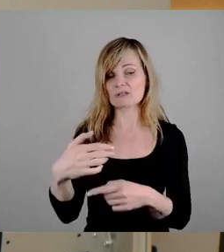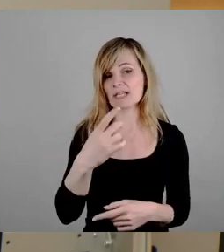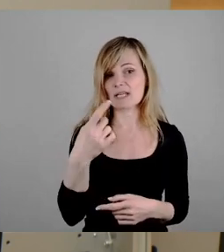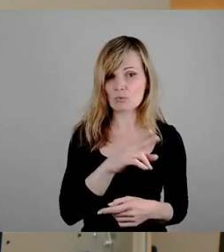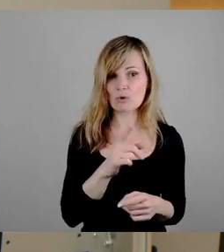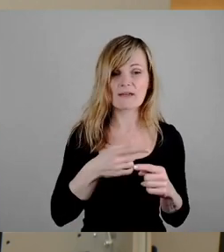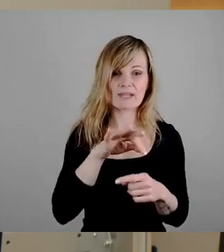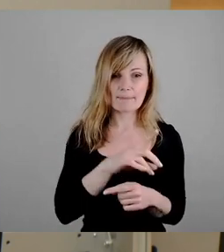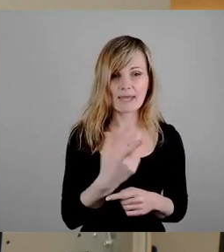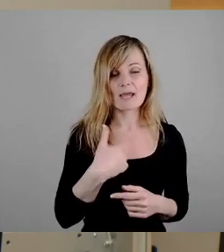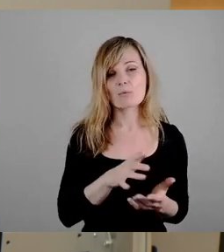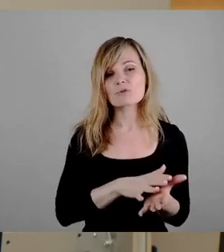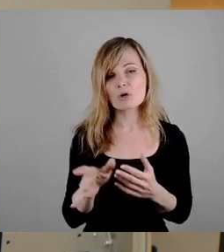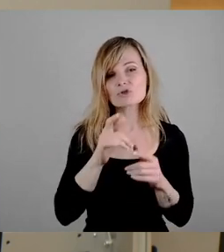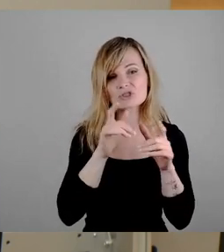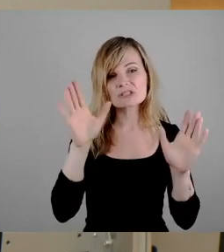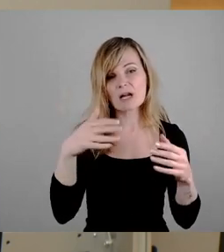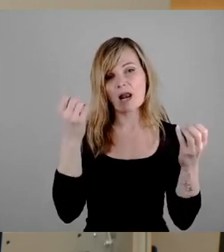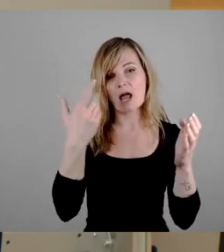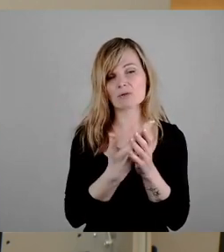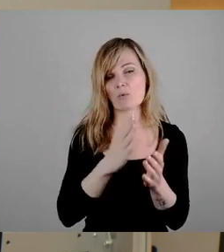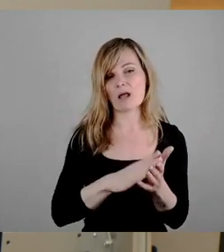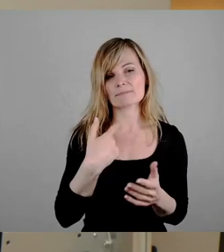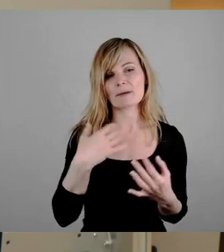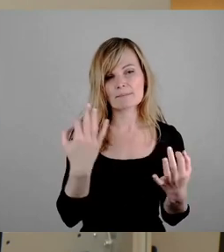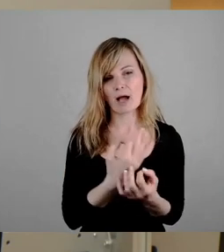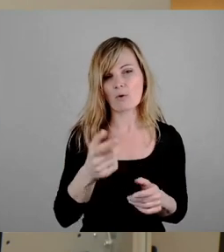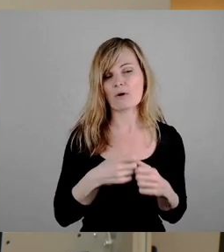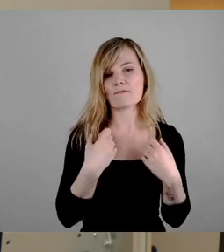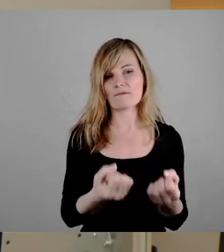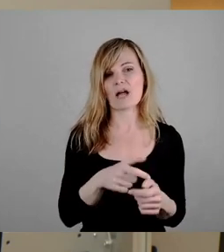umsonst geschrien. Das war vollkommen klar, dass das funktioniert. Ich brauche die Fahrspur dort nicht, die zweite.